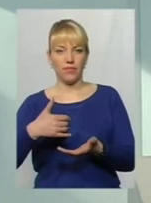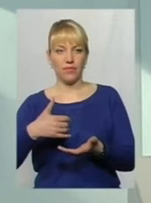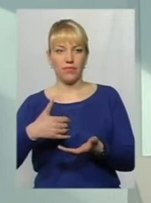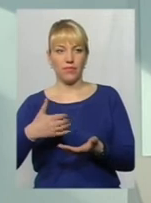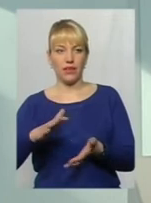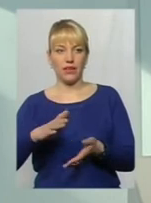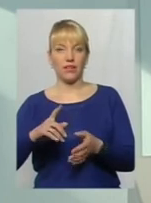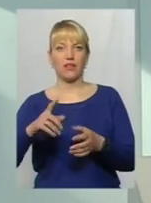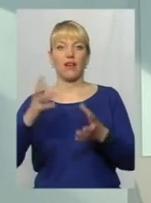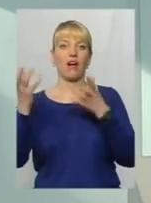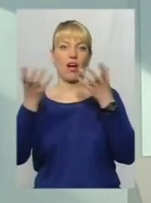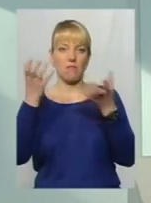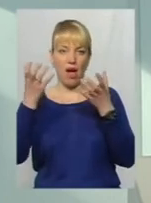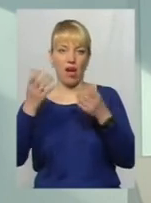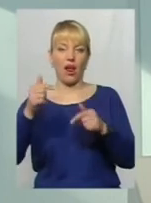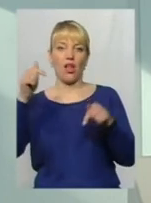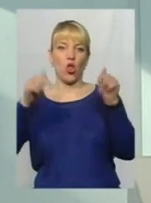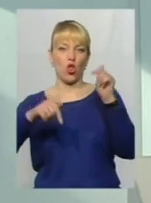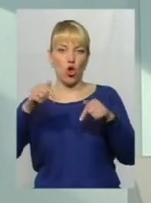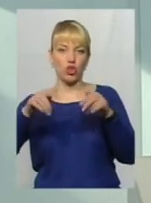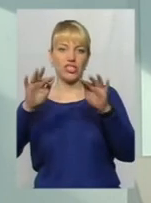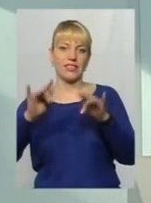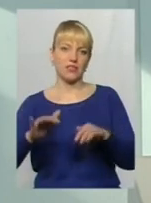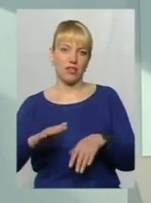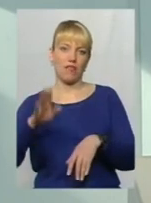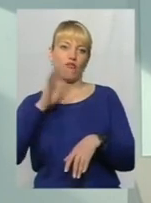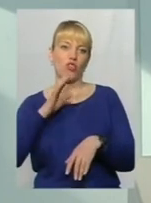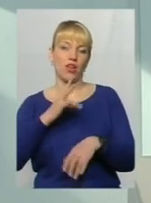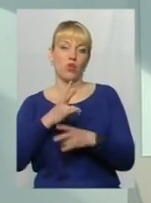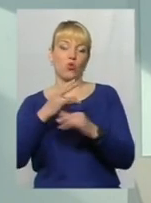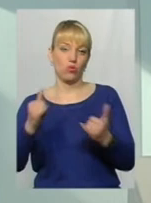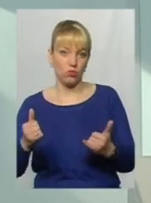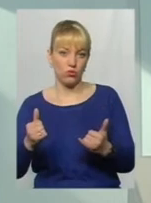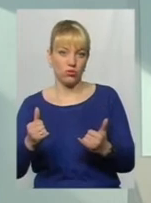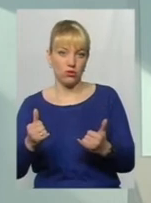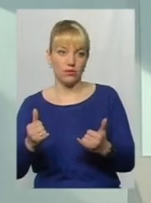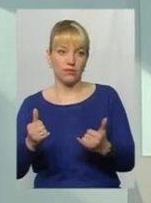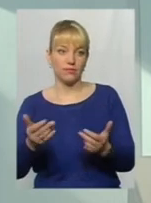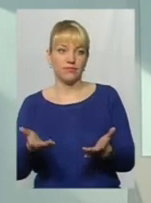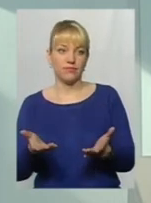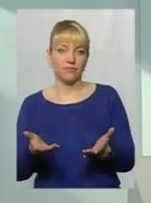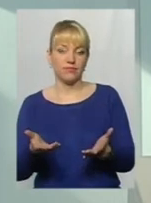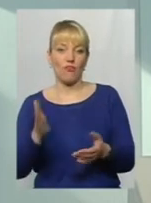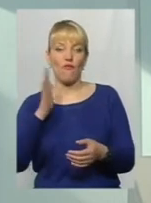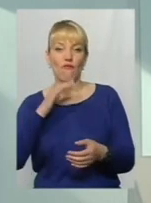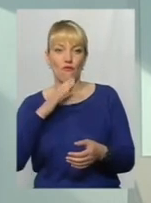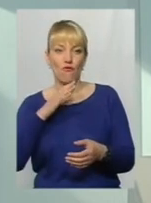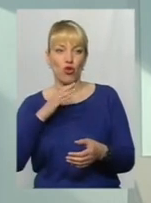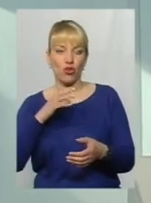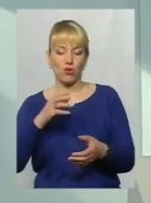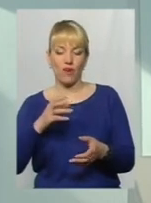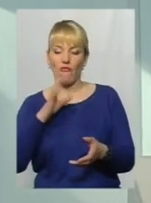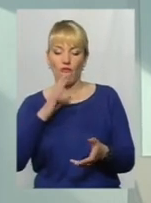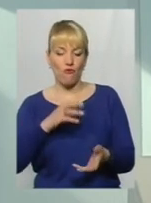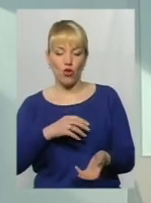І надійшла хмара, пішов дощ, снігом, вода. Ну, вони воду асфальт не кидали,